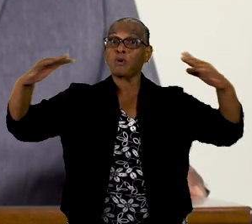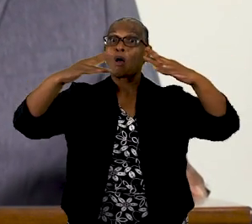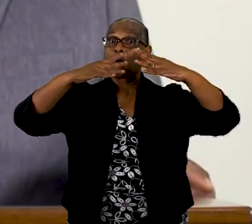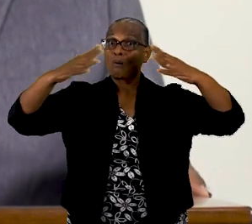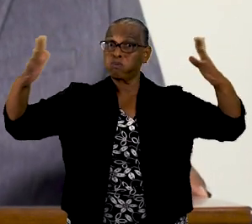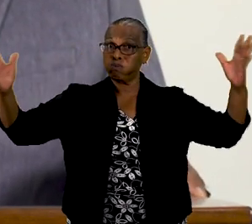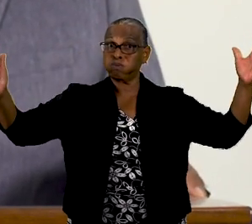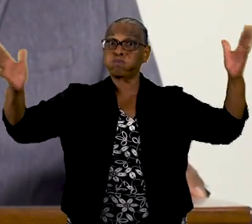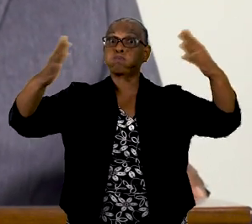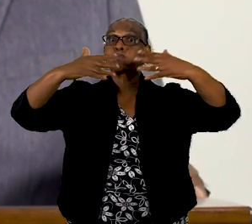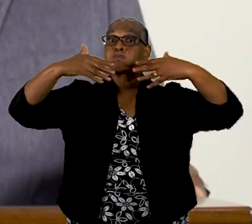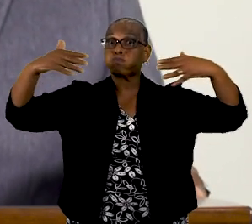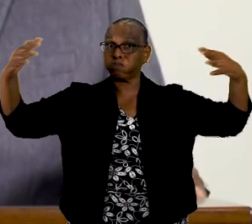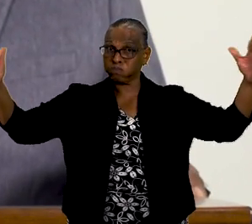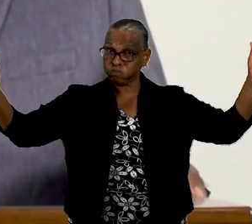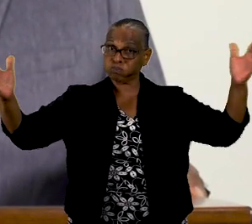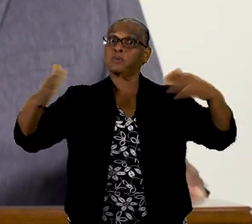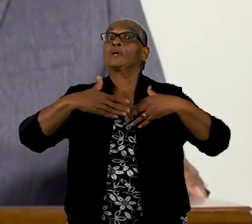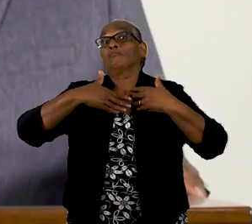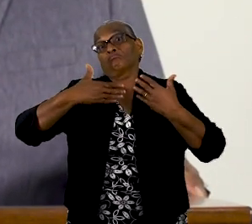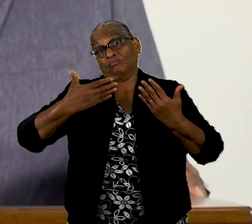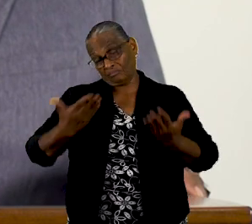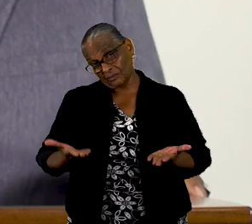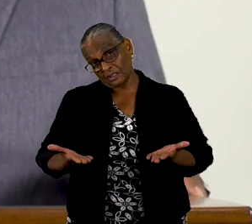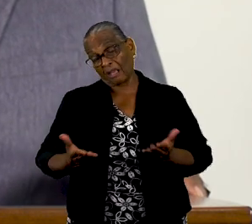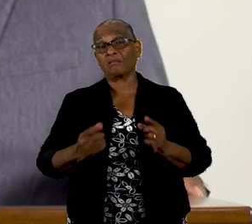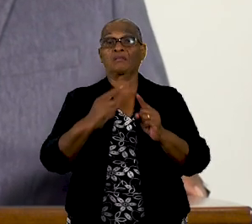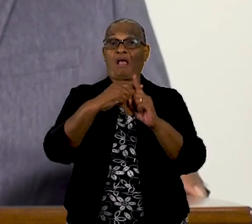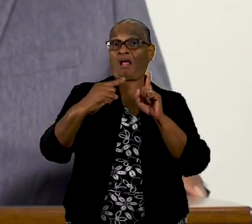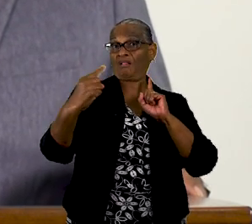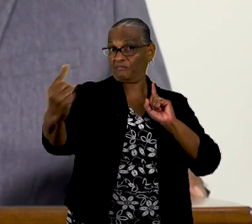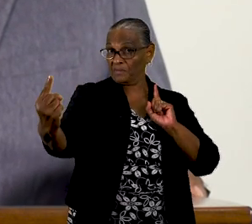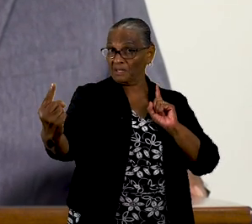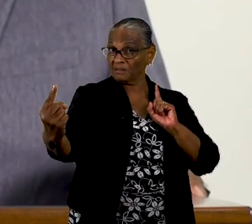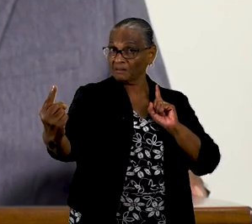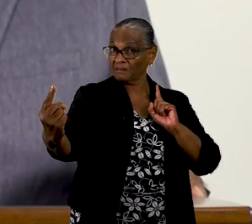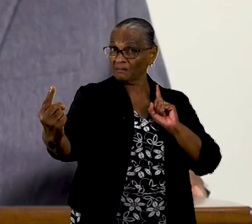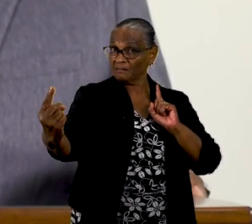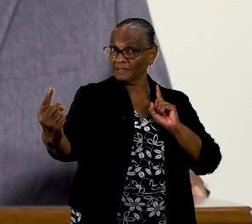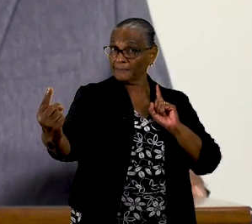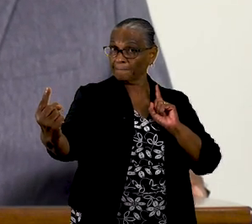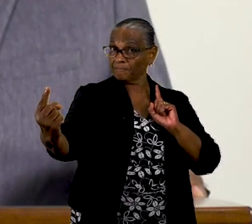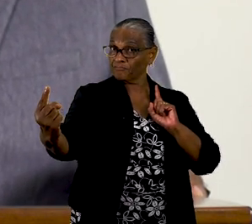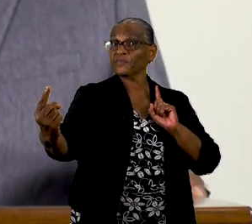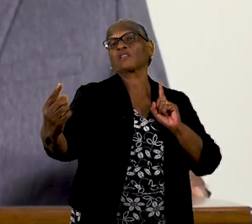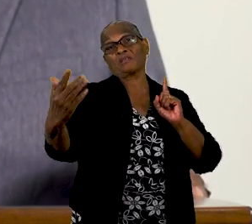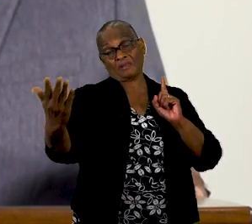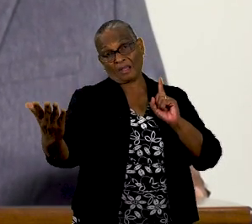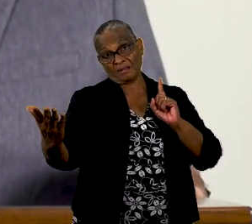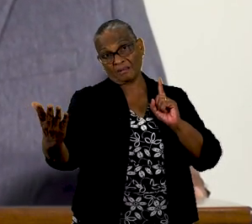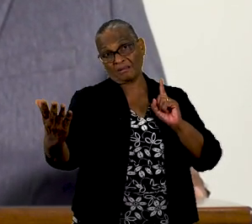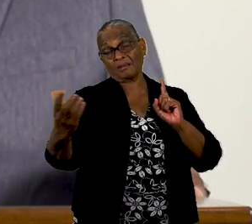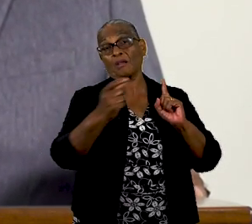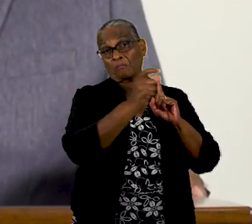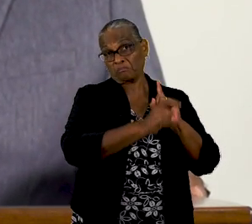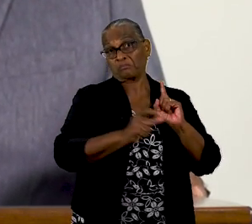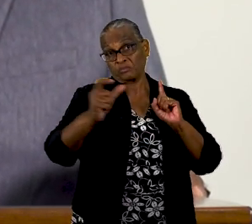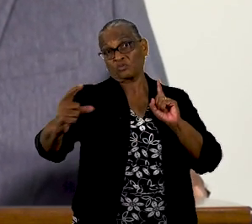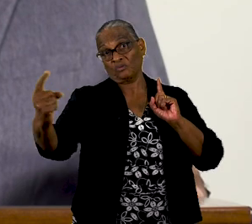in de ruimte, de ramen moeten openen, de afstand van anderhalve meter tussen cliënten wordt gehandhaafd,